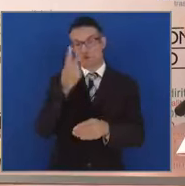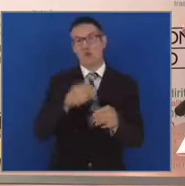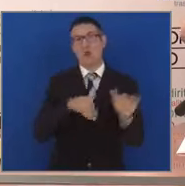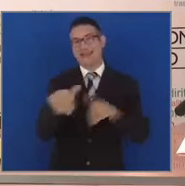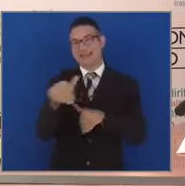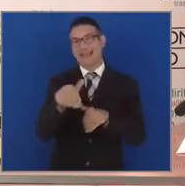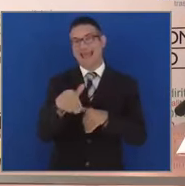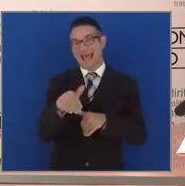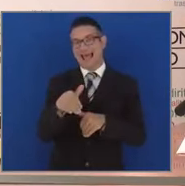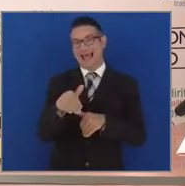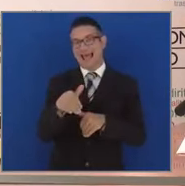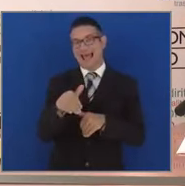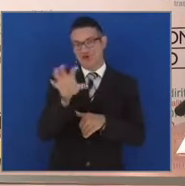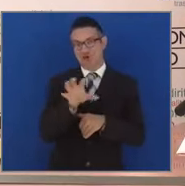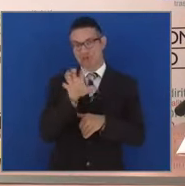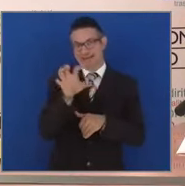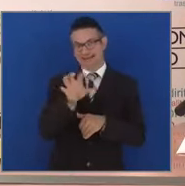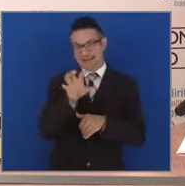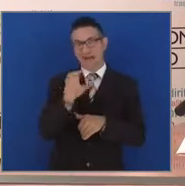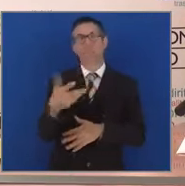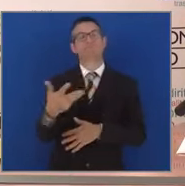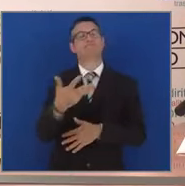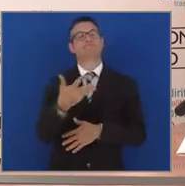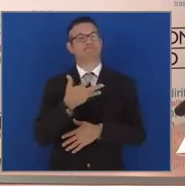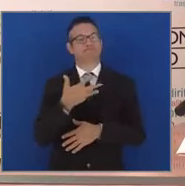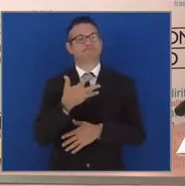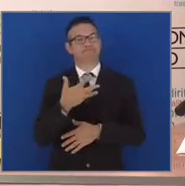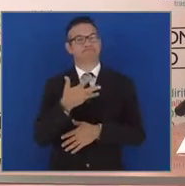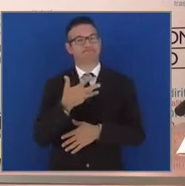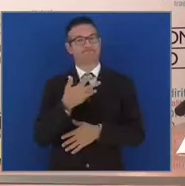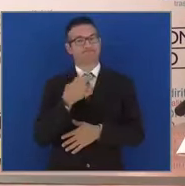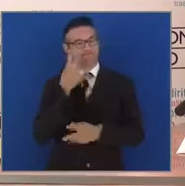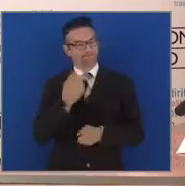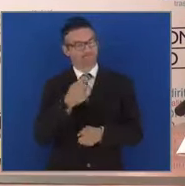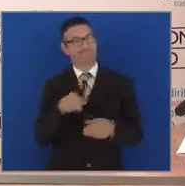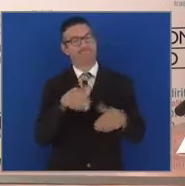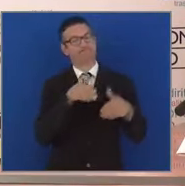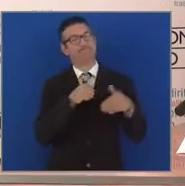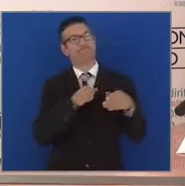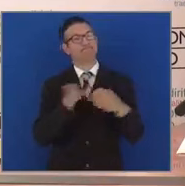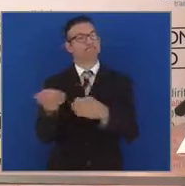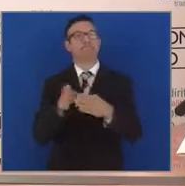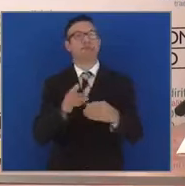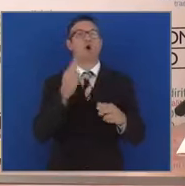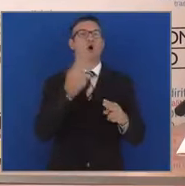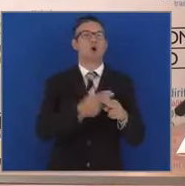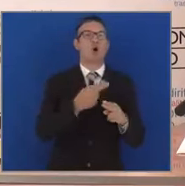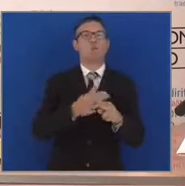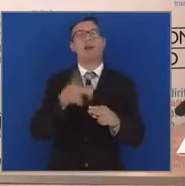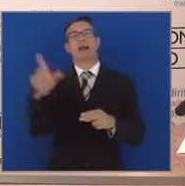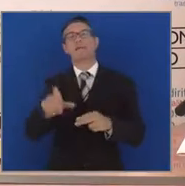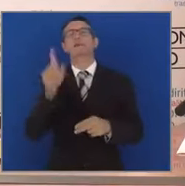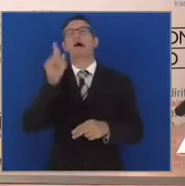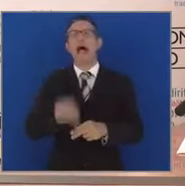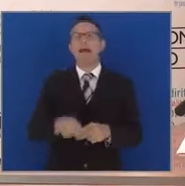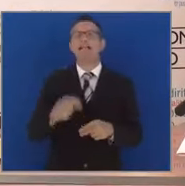che non solo prevede la Roma Latina ma la cisterna Valmontone.